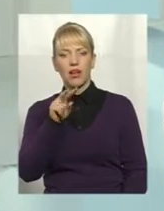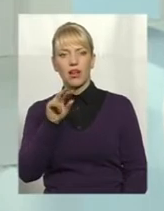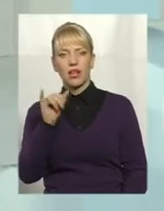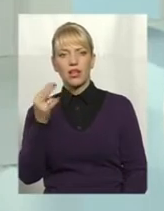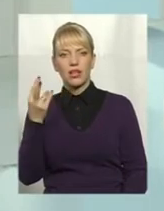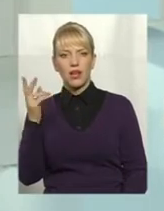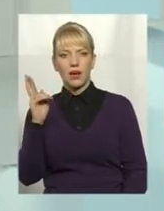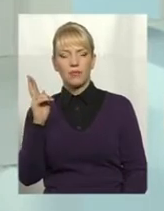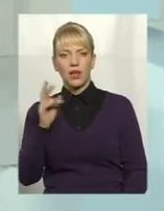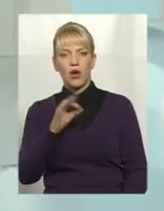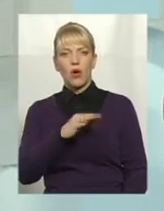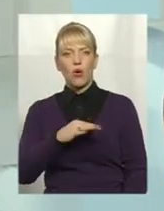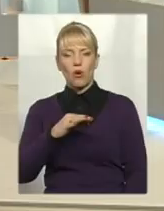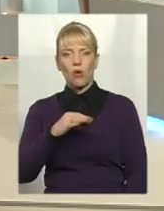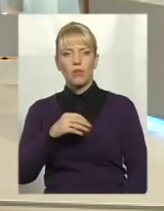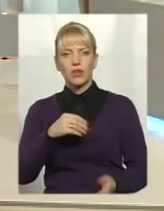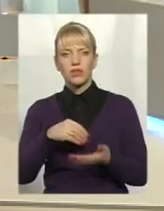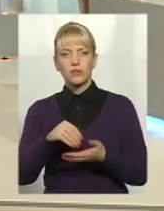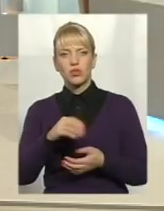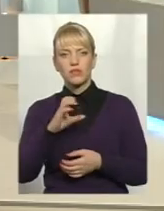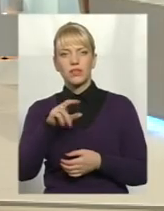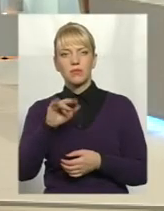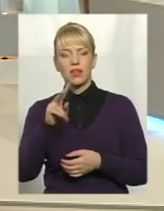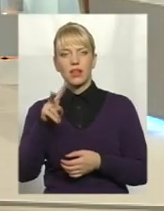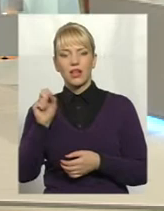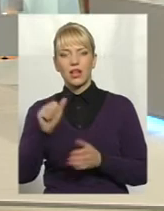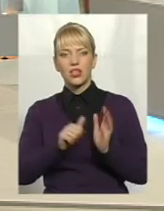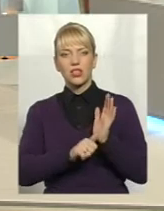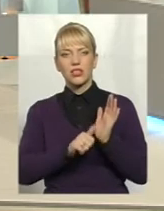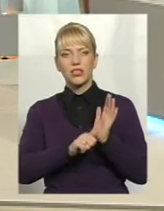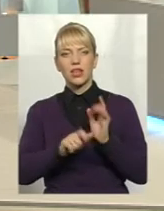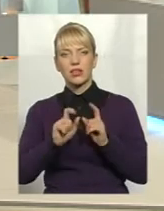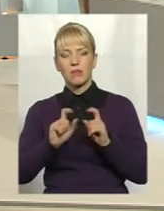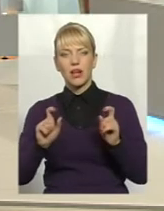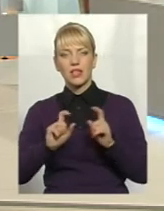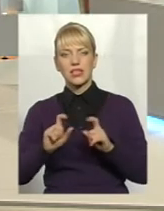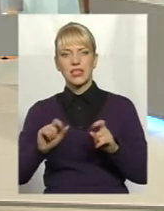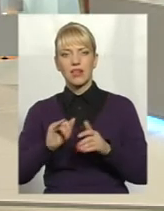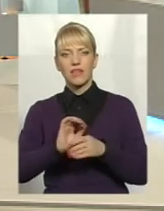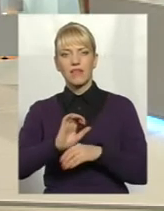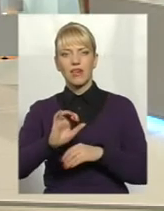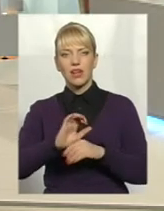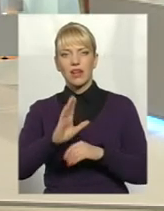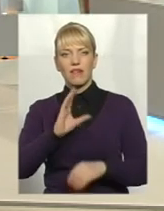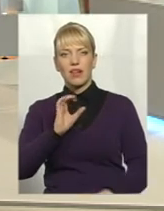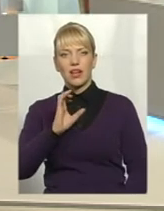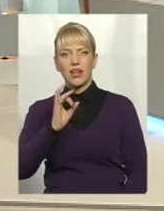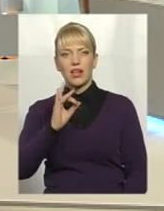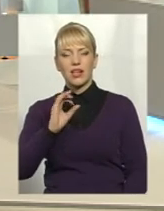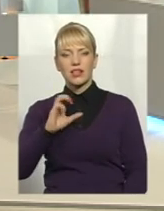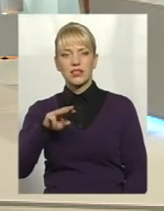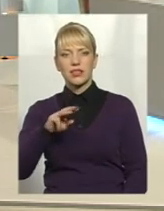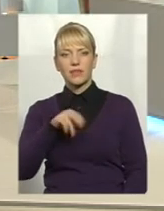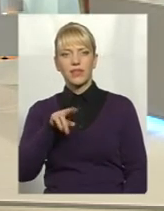«Економікс», «Облспоживспілка». Майже 80 магазинів і виробники «Верест», «Дережнянські